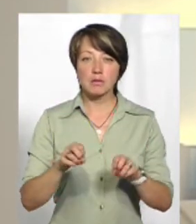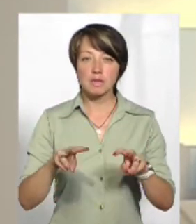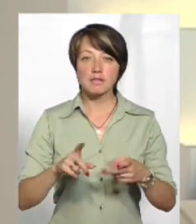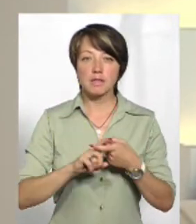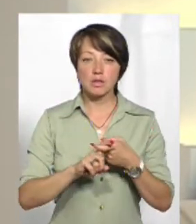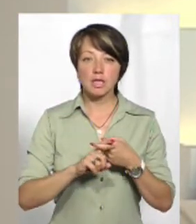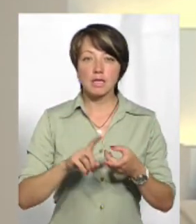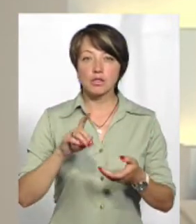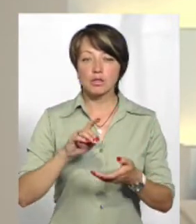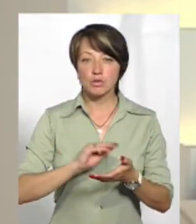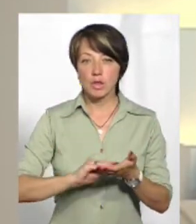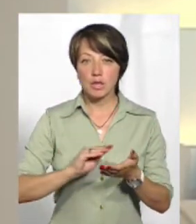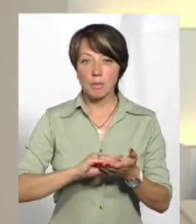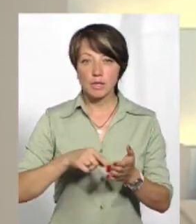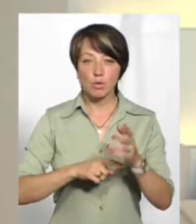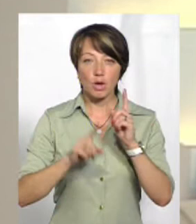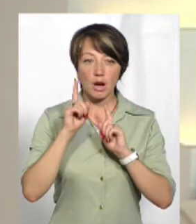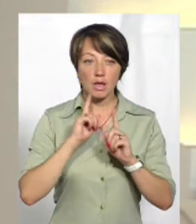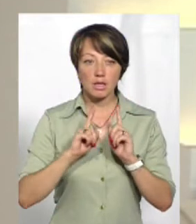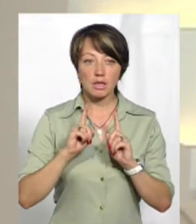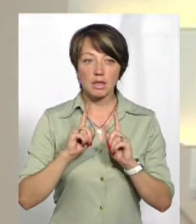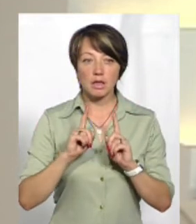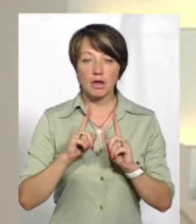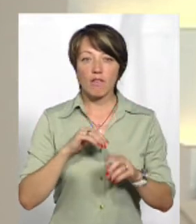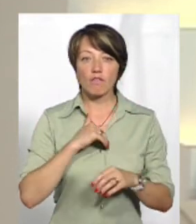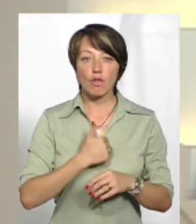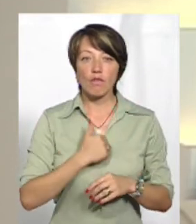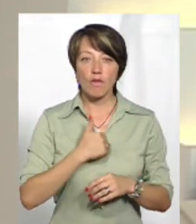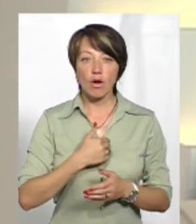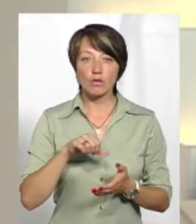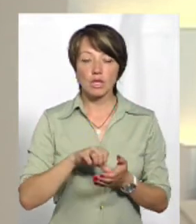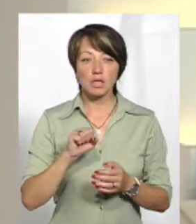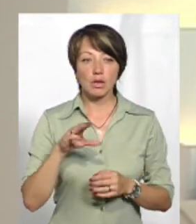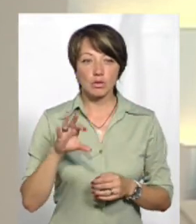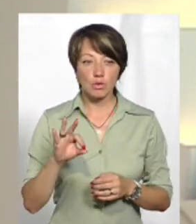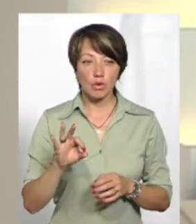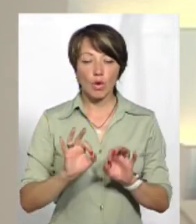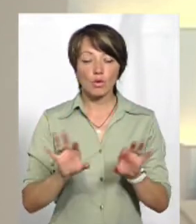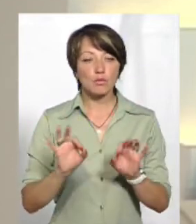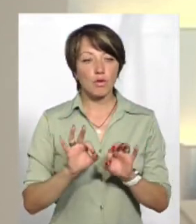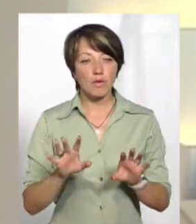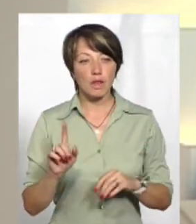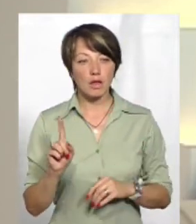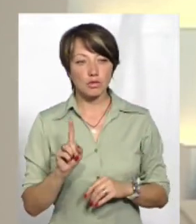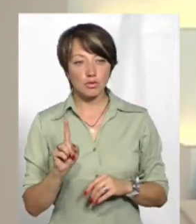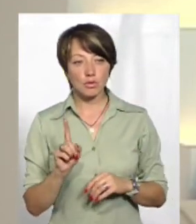зі ЗМІ Хмельницької міської ради і вдова учасника АТО Ольга Селіпа теж розповіла, що